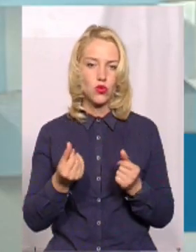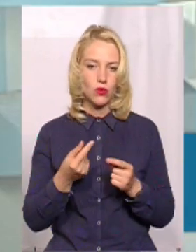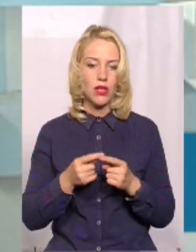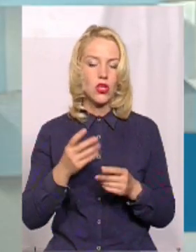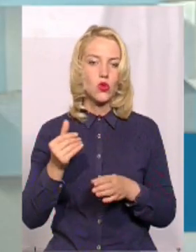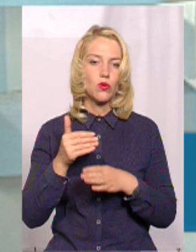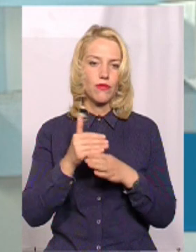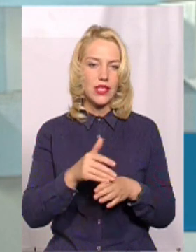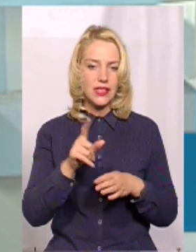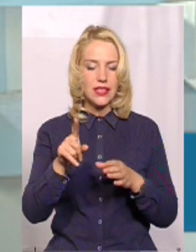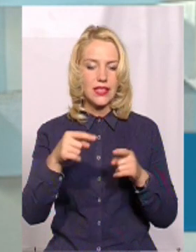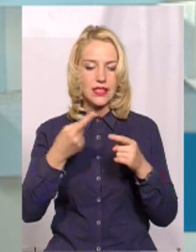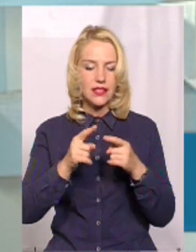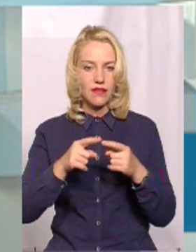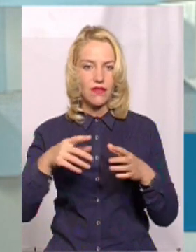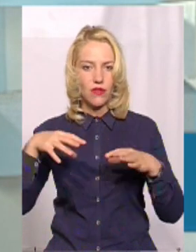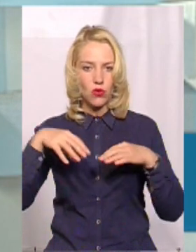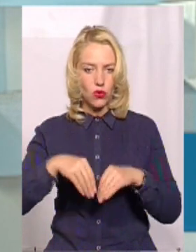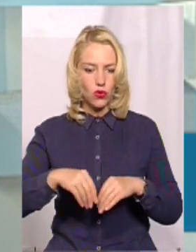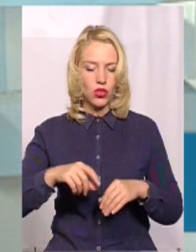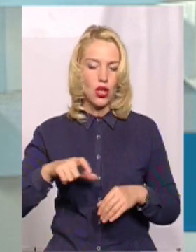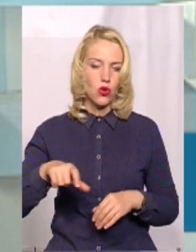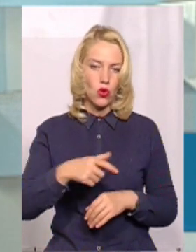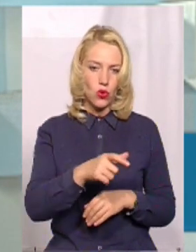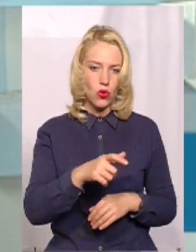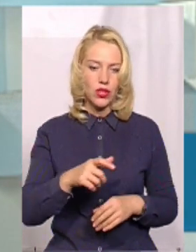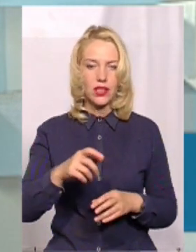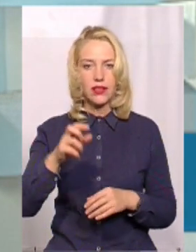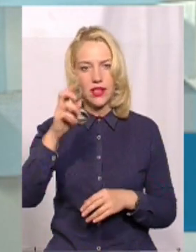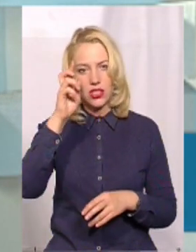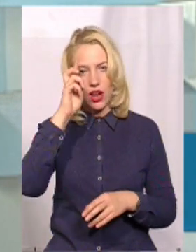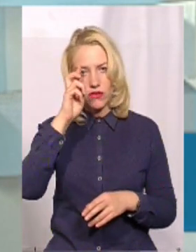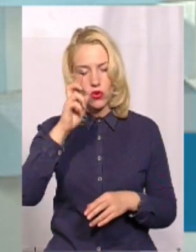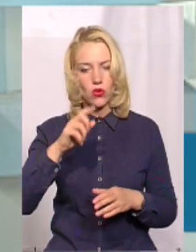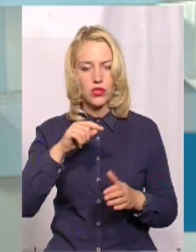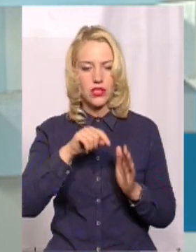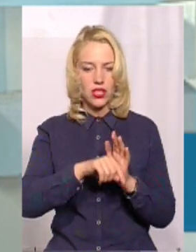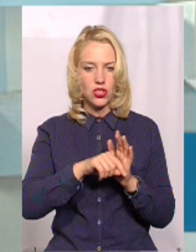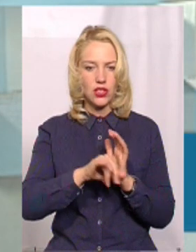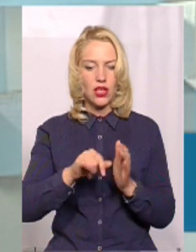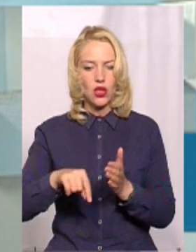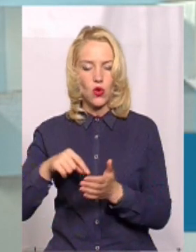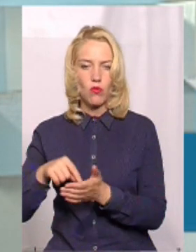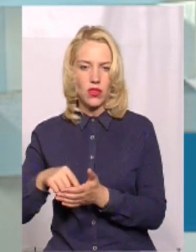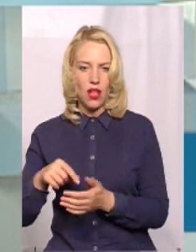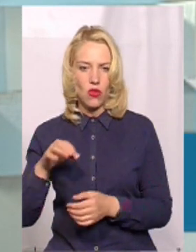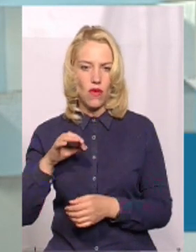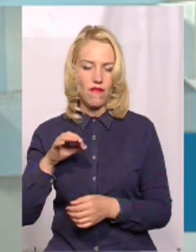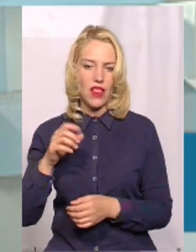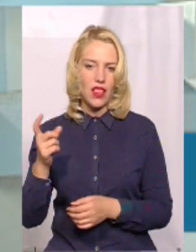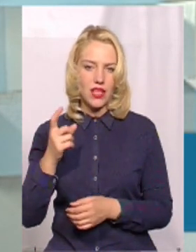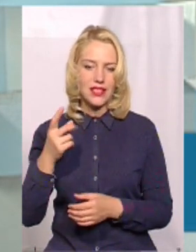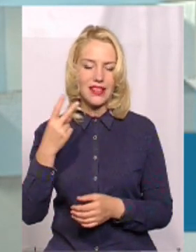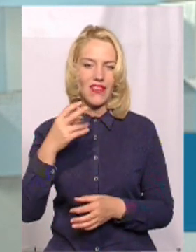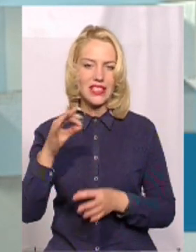розписані в державному бюджеті. Це субвенції на дороги загального користування місцевого значення і комунальної власності. До 20% від